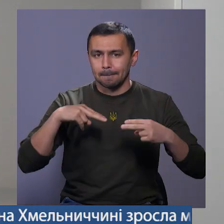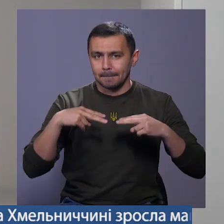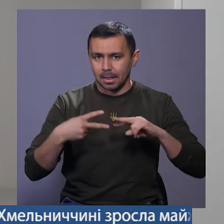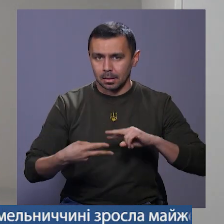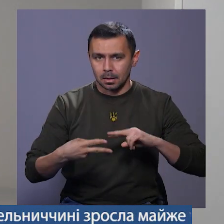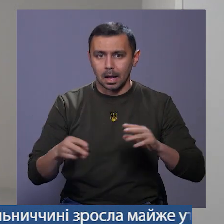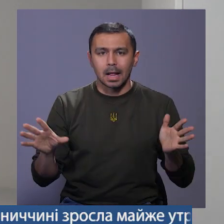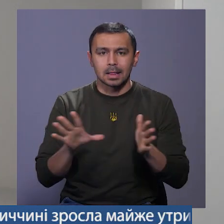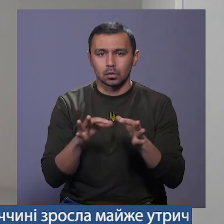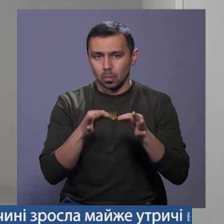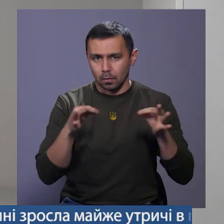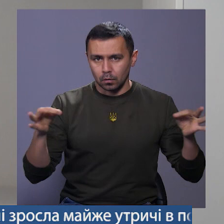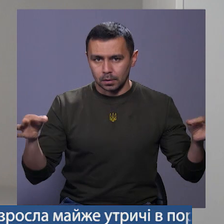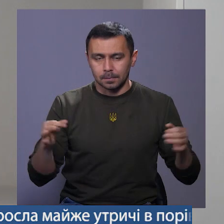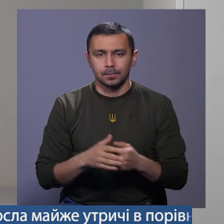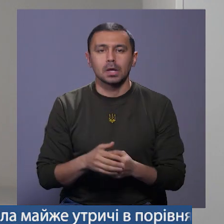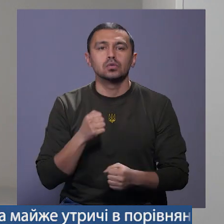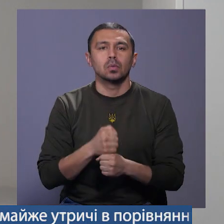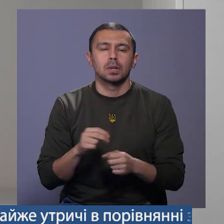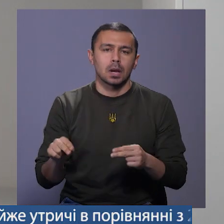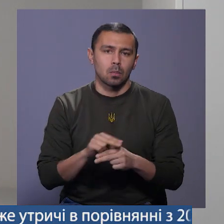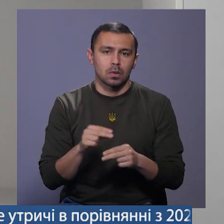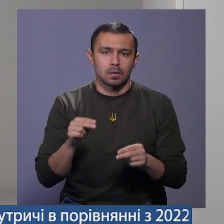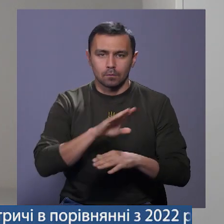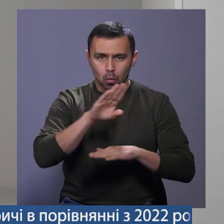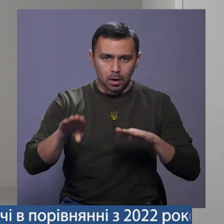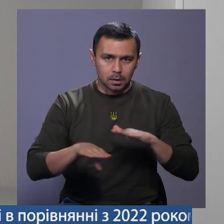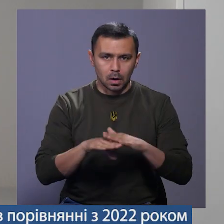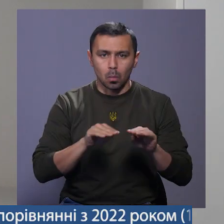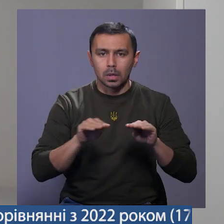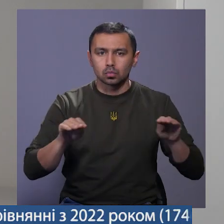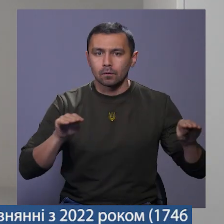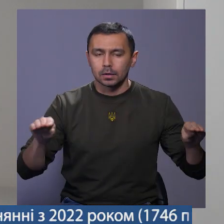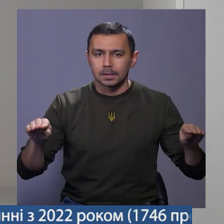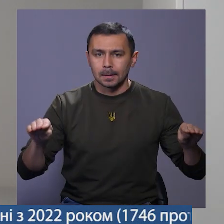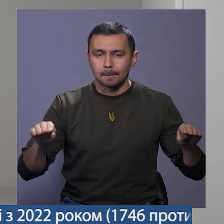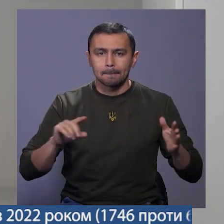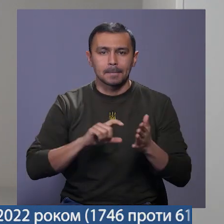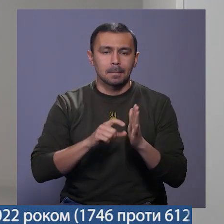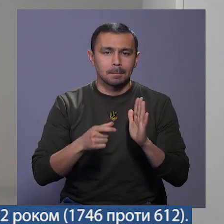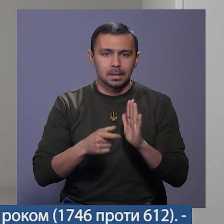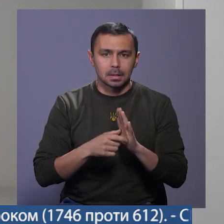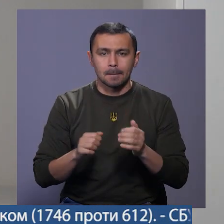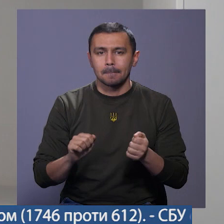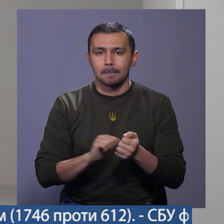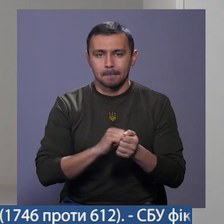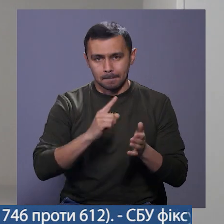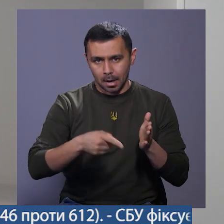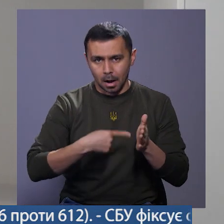електропроводка. Зроблено ремонт в укриттях, облаштовується приміщення, пральня